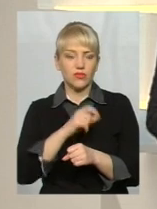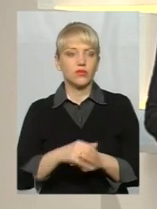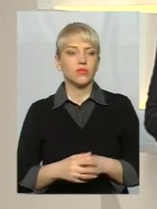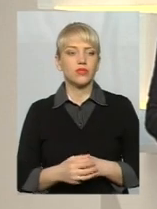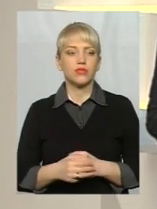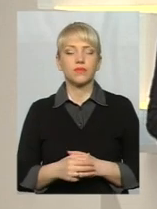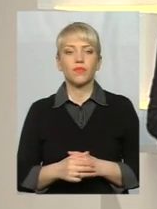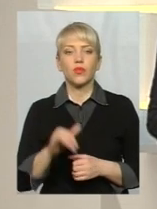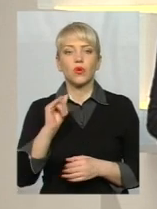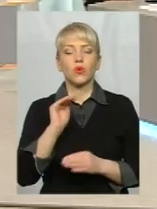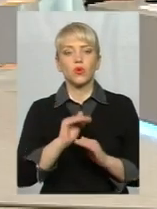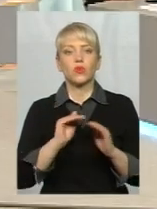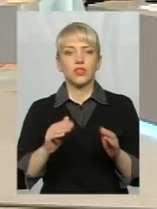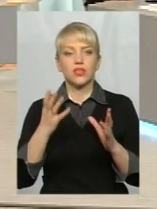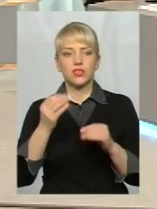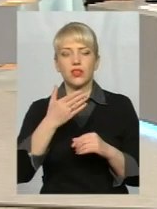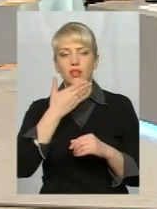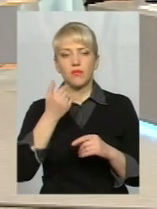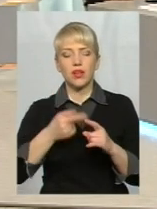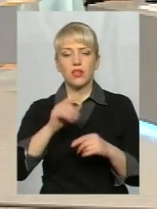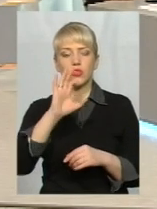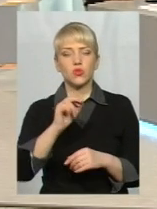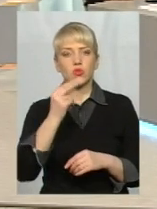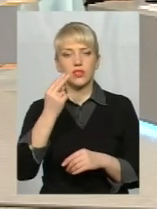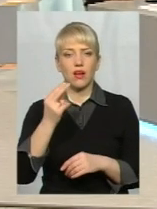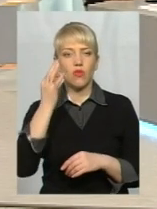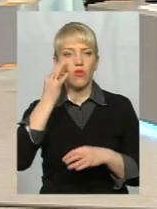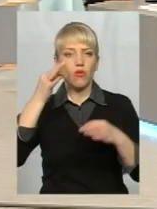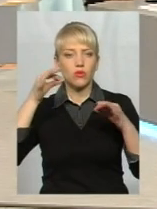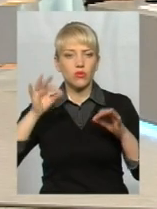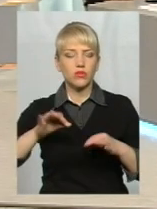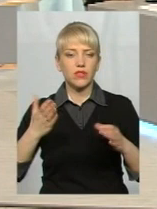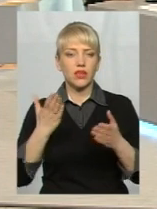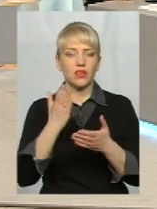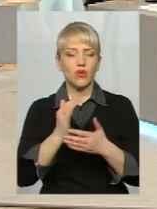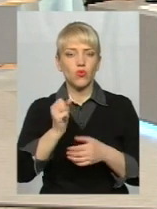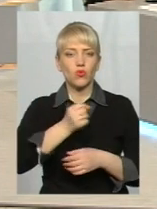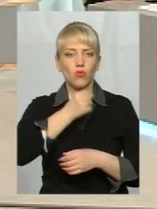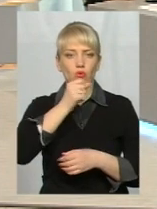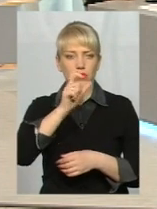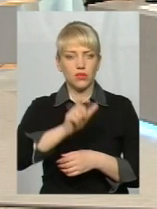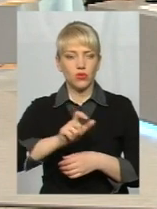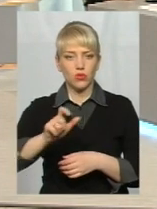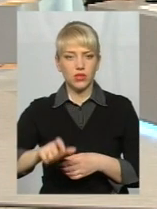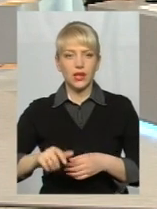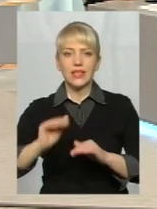У дітей ще немає того соціального досвіду, який є у дорослих людей. Тобто дитина не може в силу